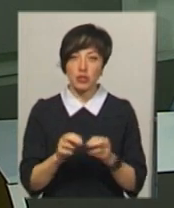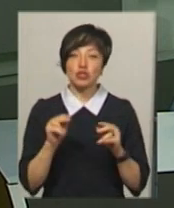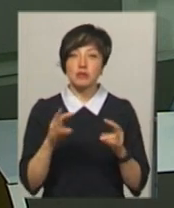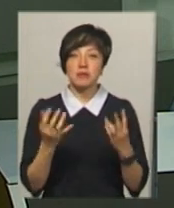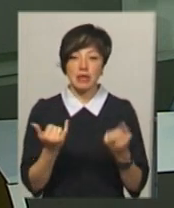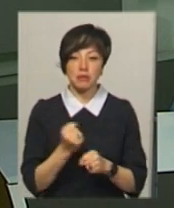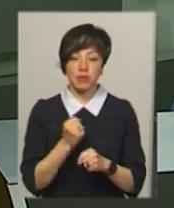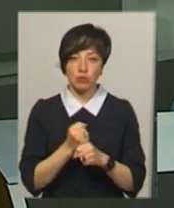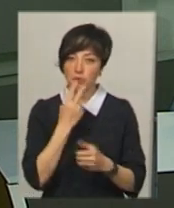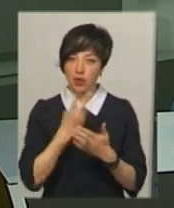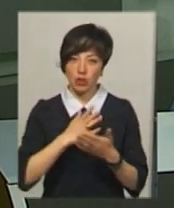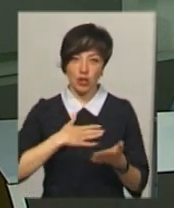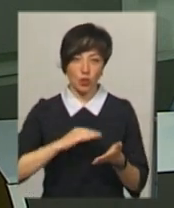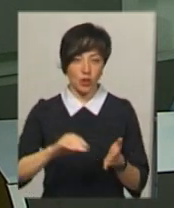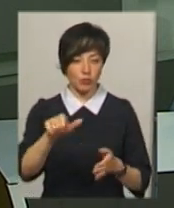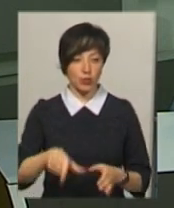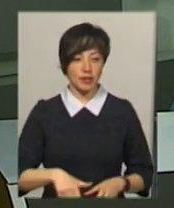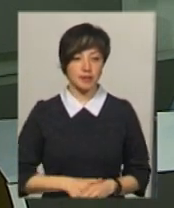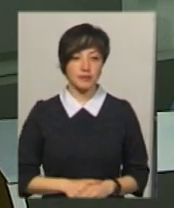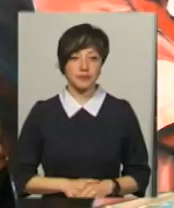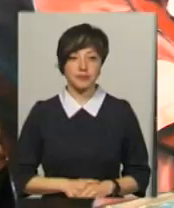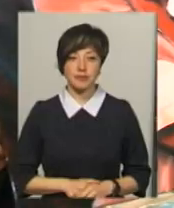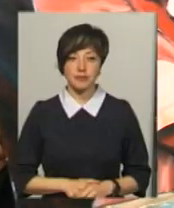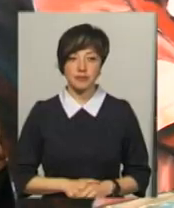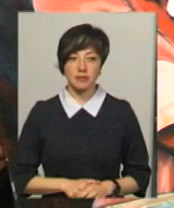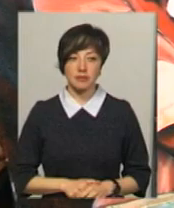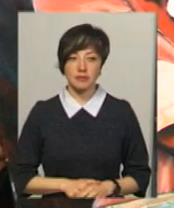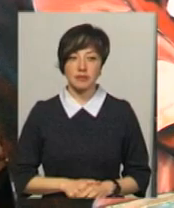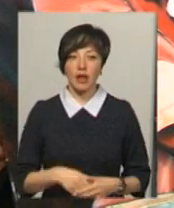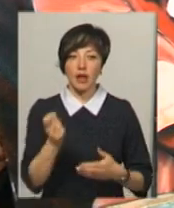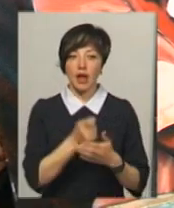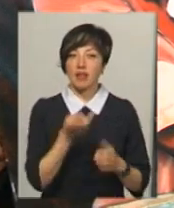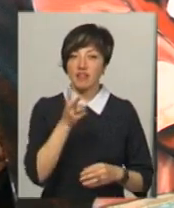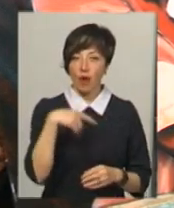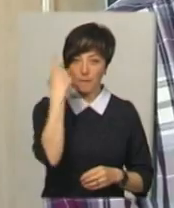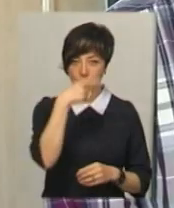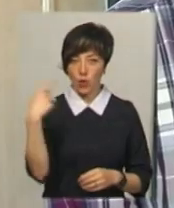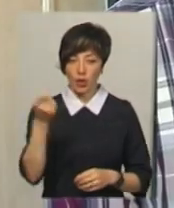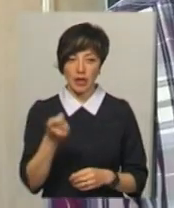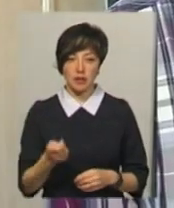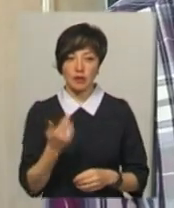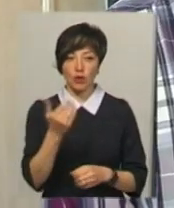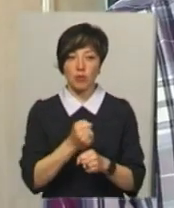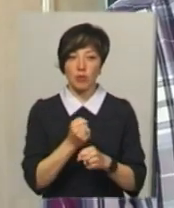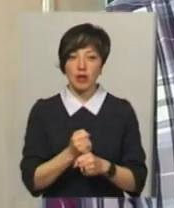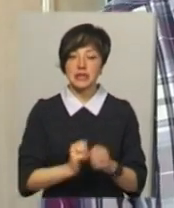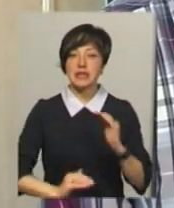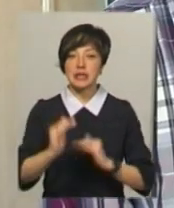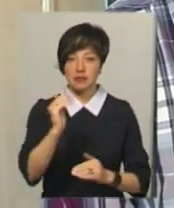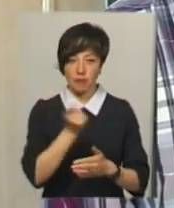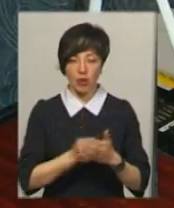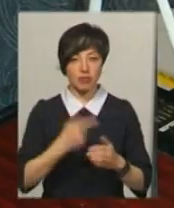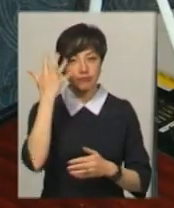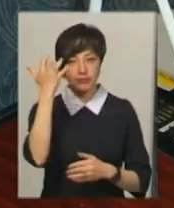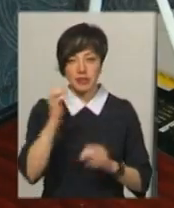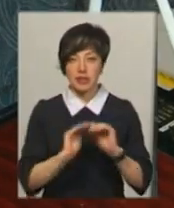чим зараз працюють, бачила Тетяна Ворожцова. На мольбертах два портрети. Це роботи Олексія Нагорного, він малює з дитинства. Каже,